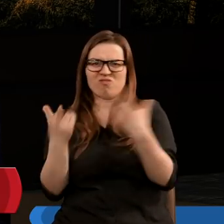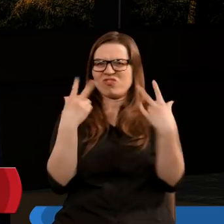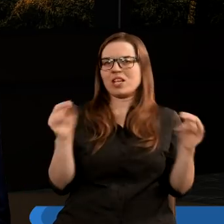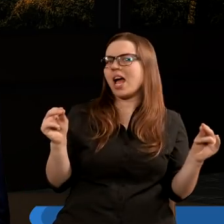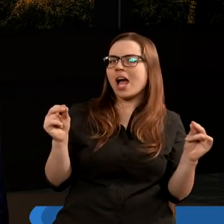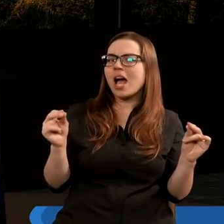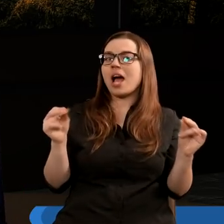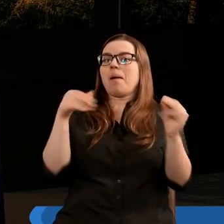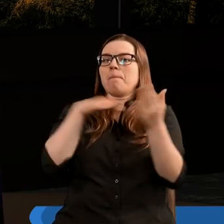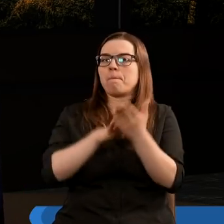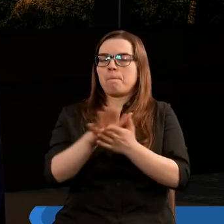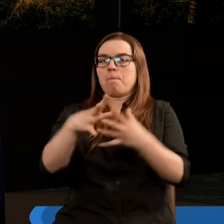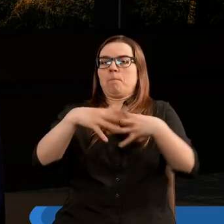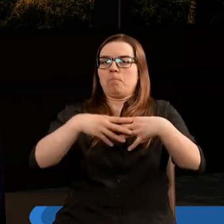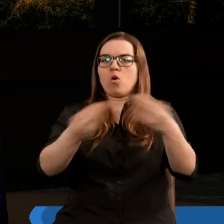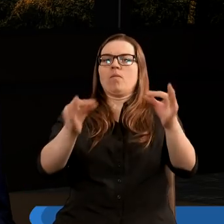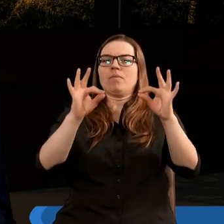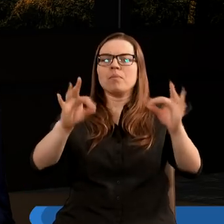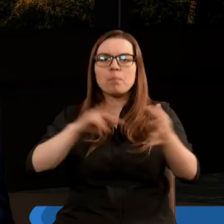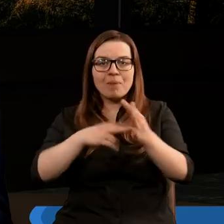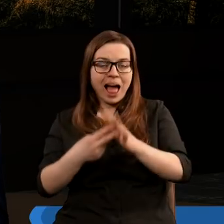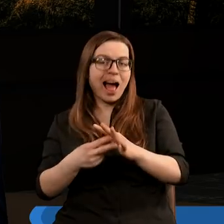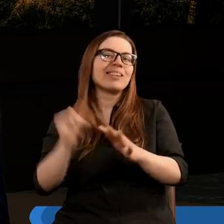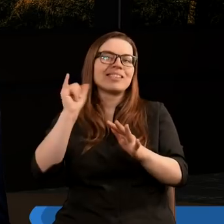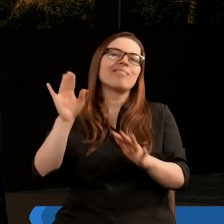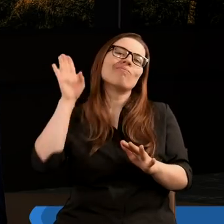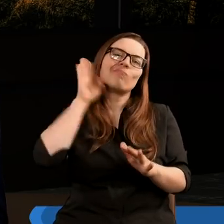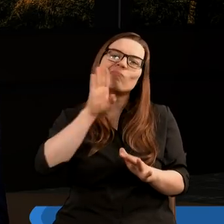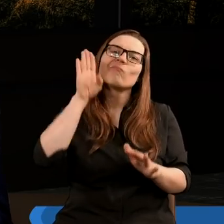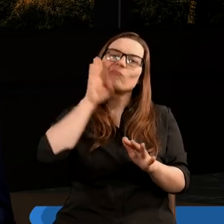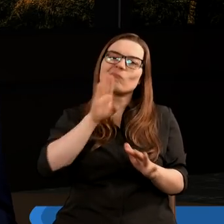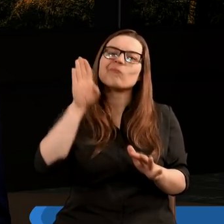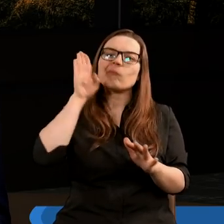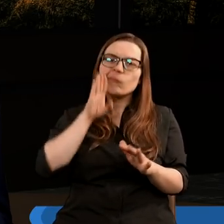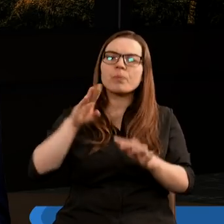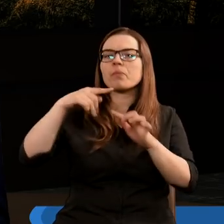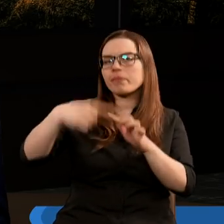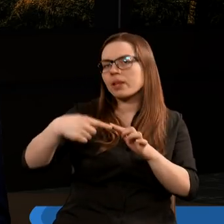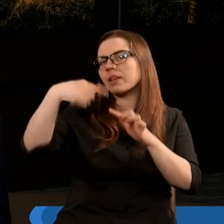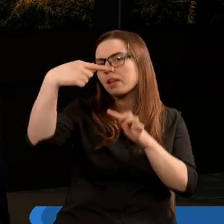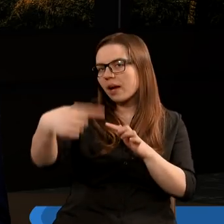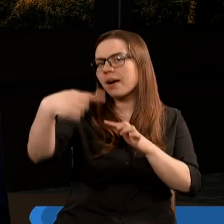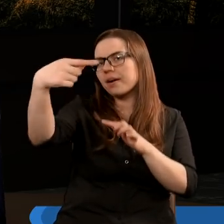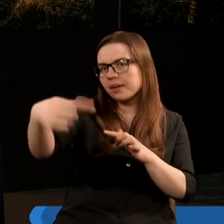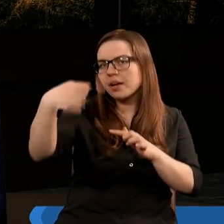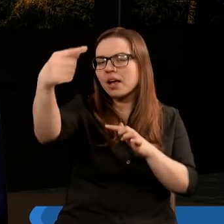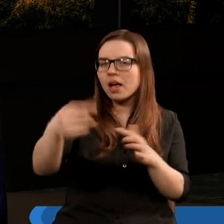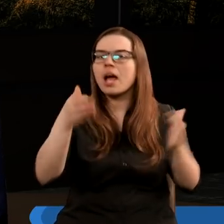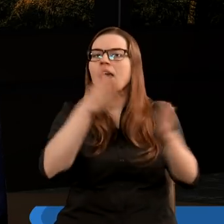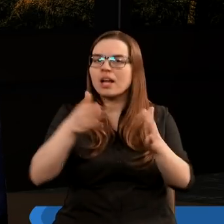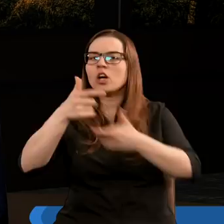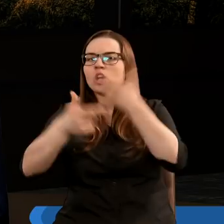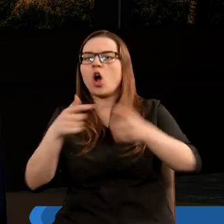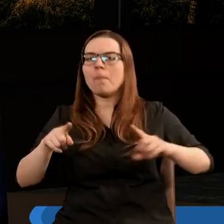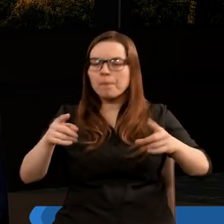przygotował na samym początku, realizuje go i jako niezmienny Bóg, który niezmienną Ewangelię, doskonałą przygotowaną od